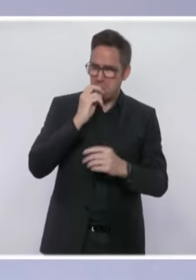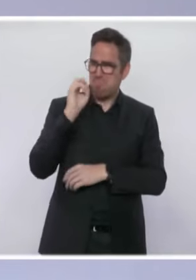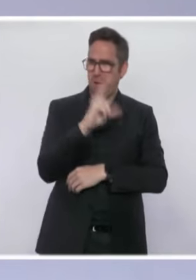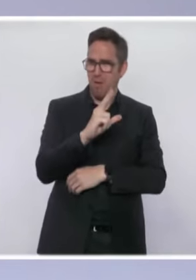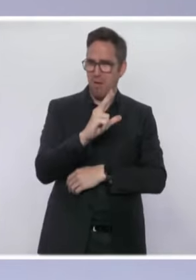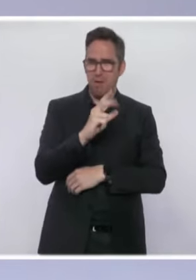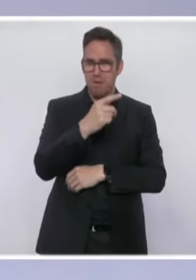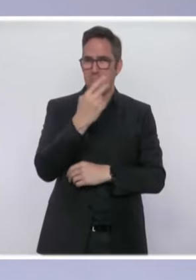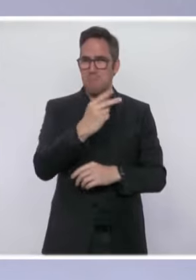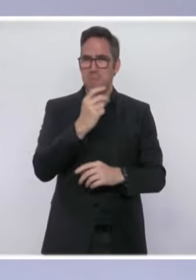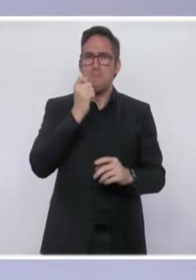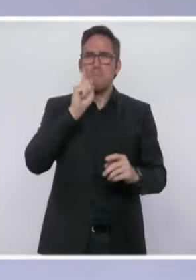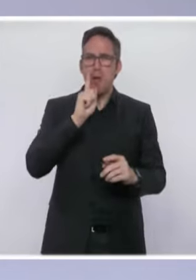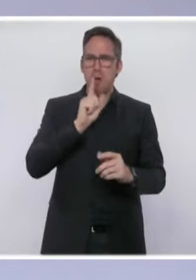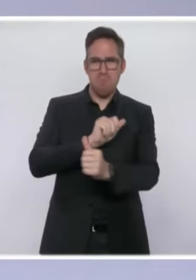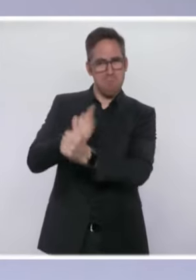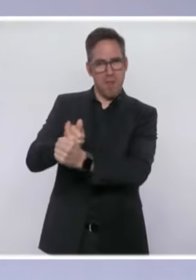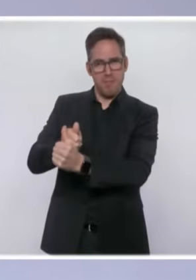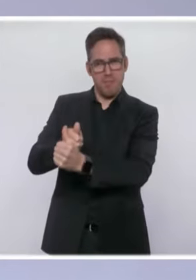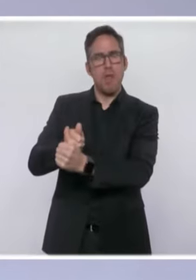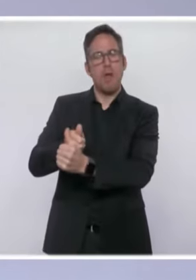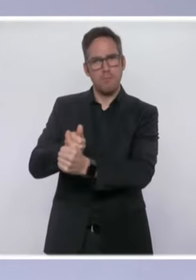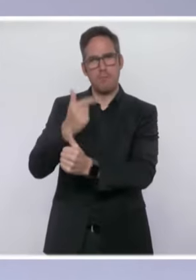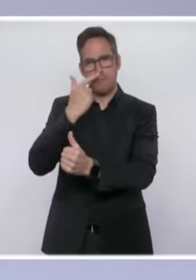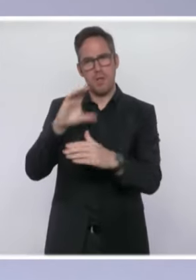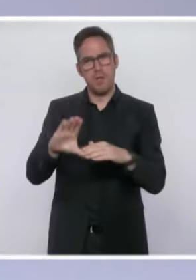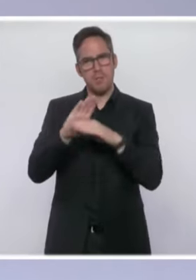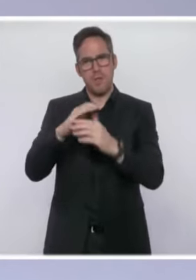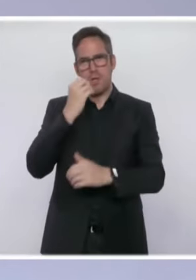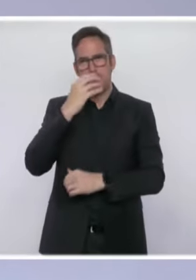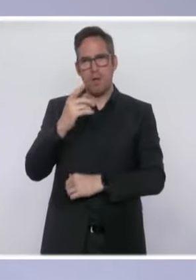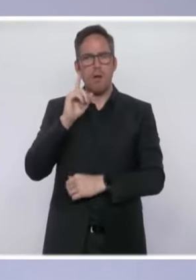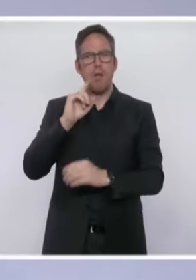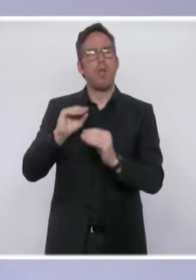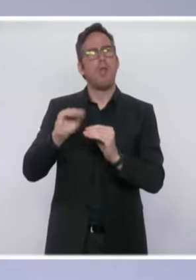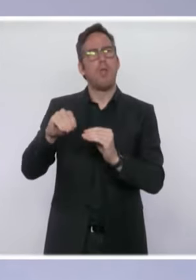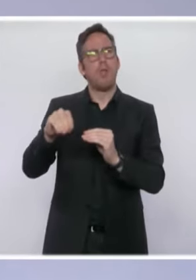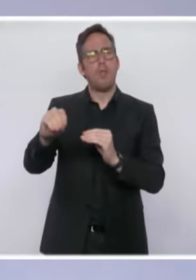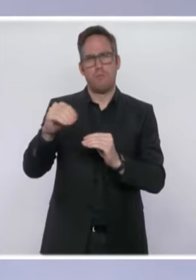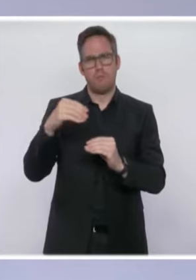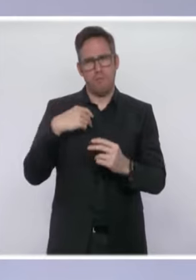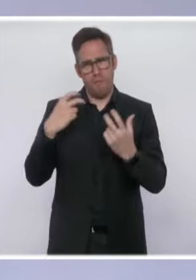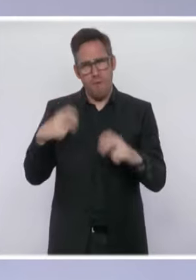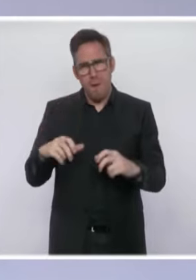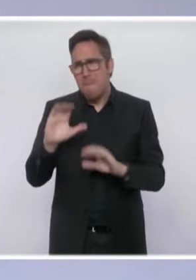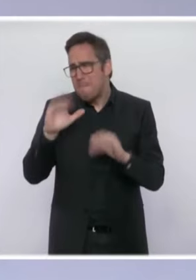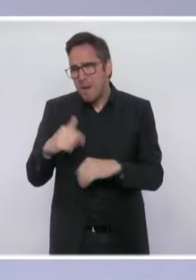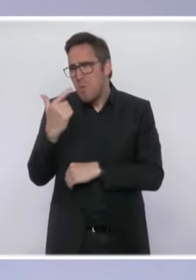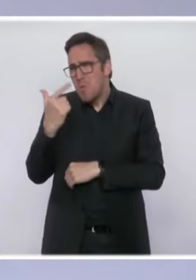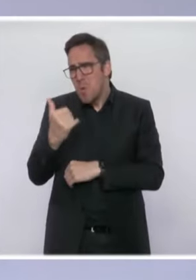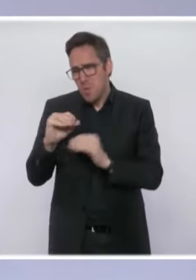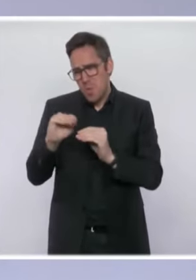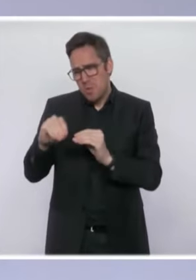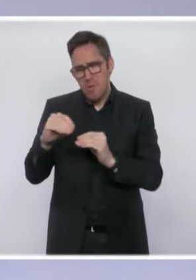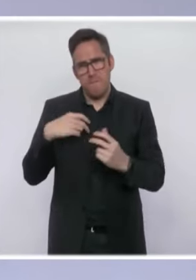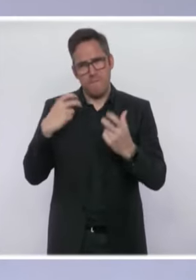la bonne démarche en portant plainte. Et je considère que ne pas attendre une semaine, deux semaines, trois semaines, parfois même deux jours pour intervenir, pour dire